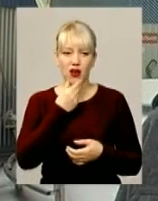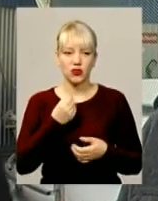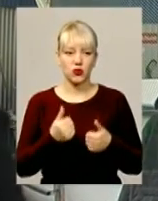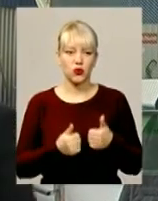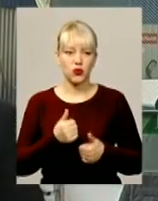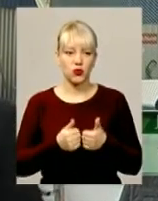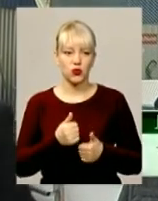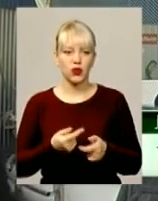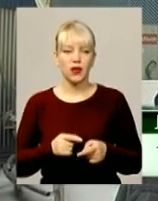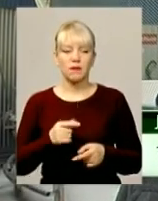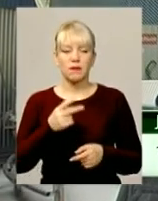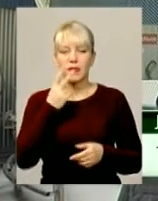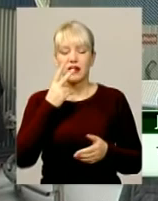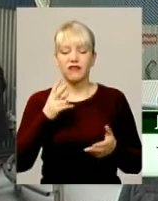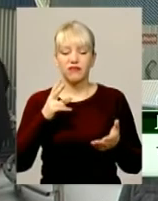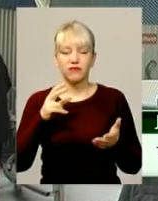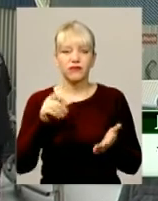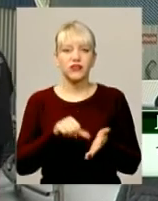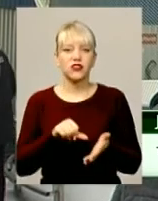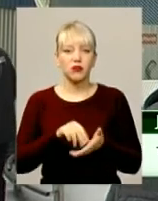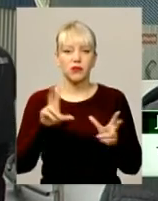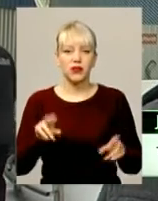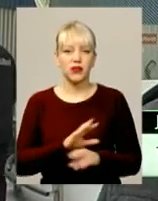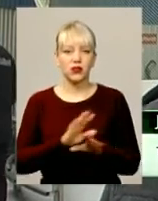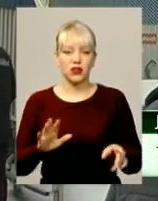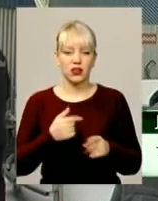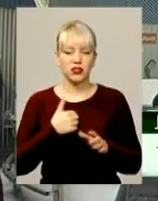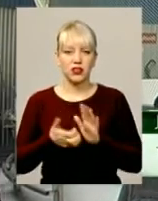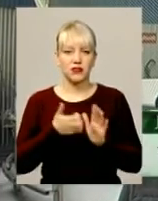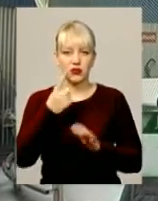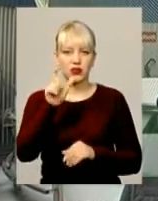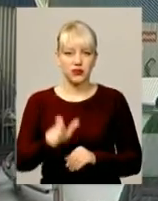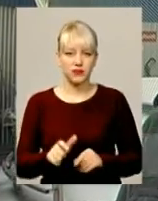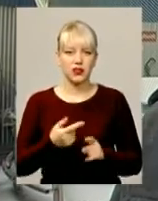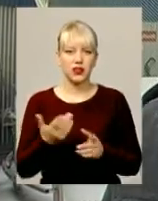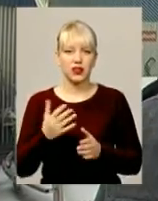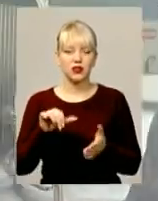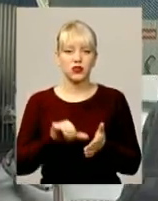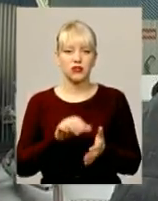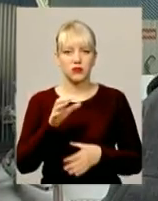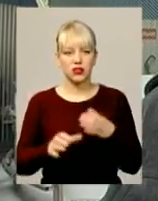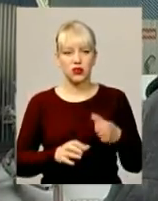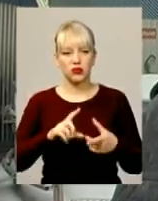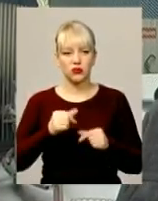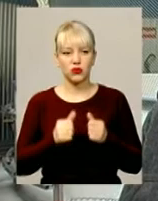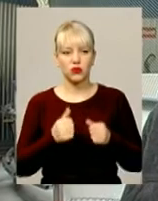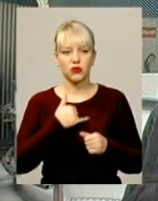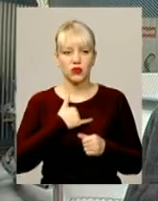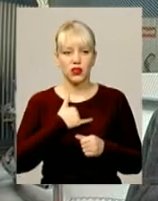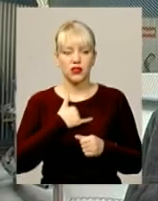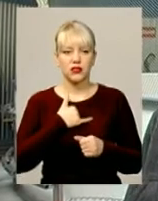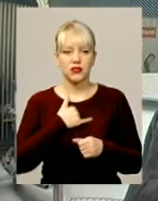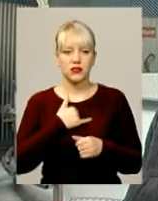неудачно, програли. Нам забракло одного ягрока, він зараз участвує в міжнародному турнірі. У біда, що з воротарем